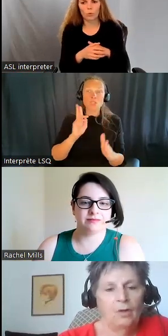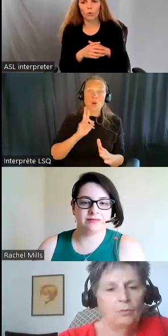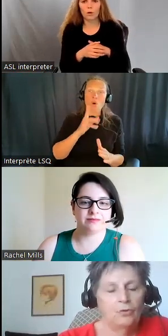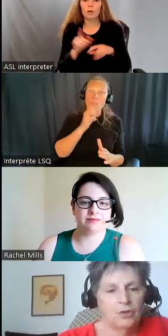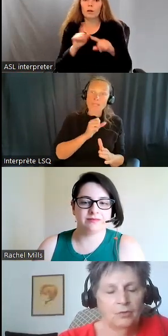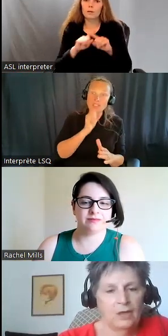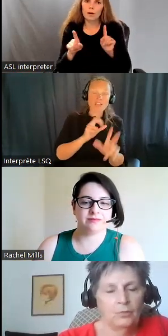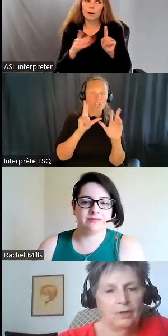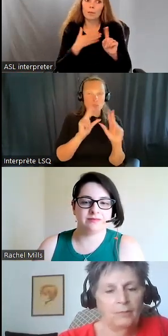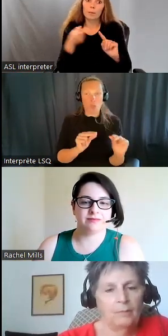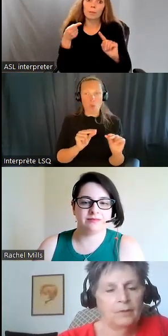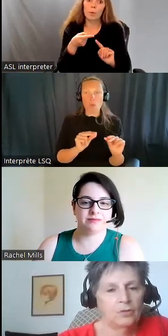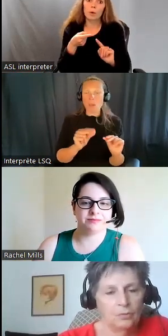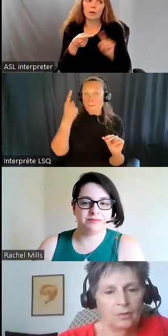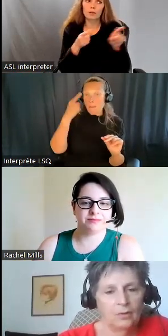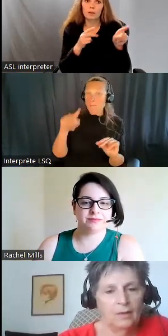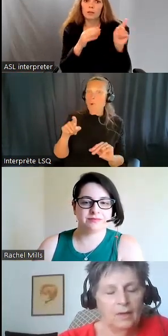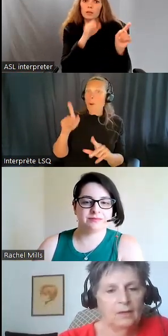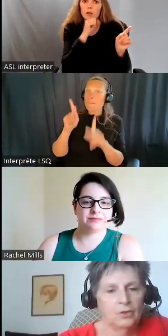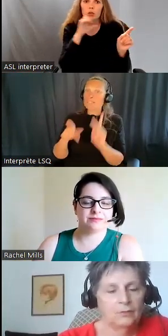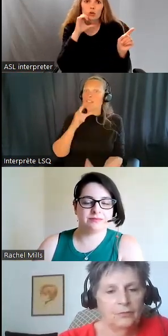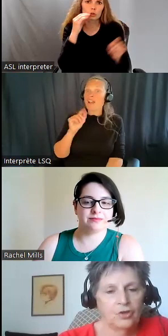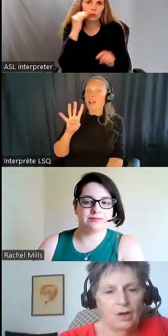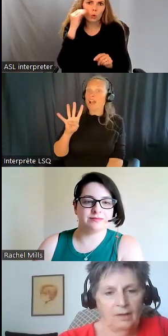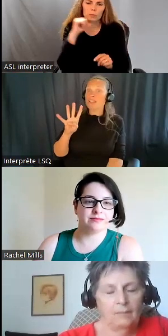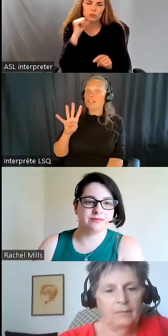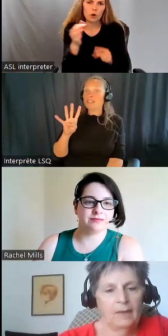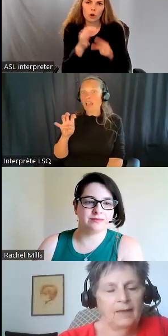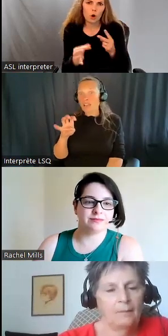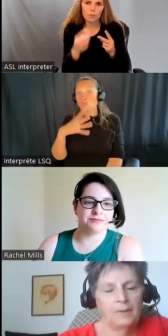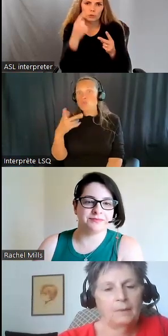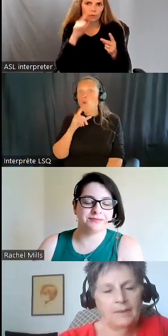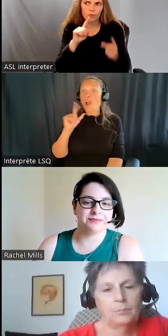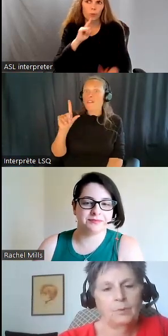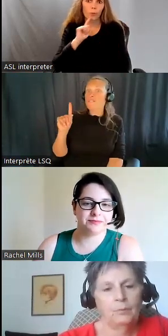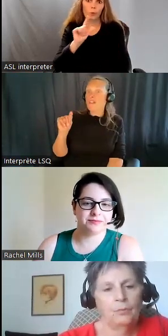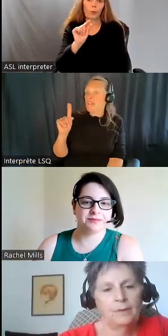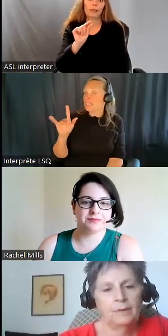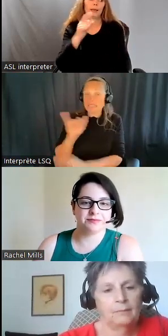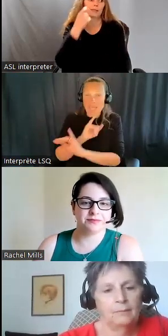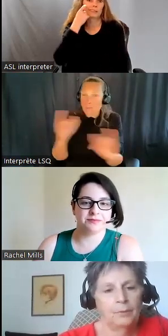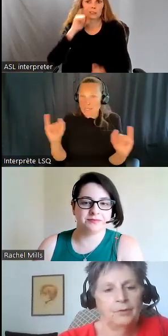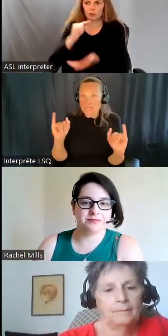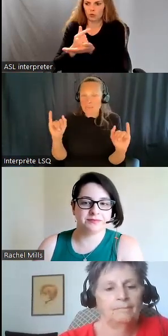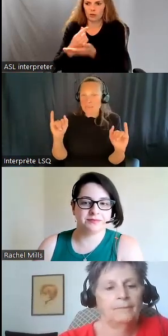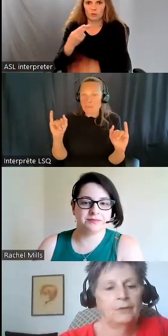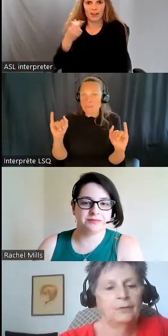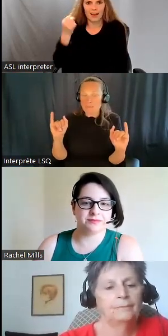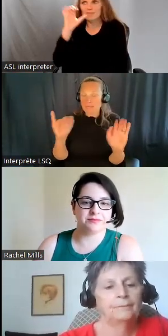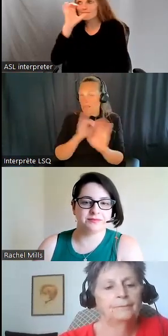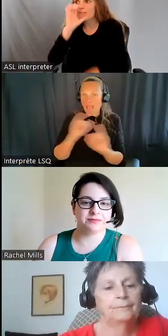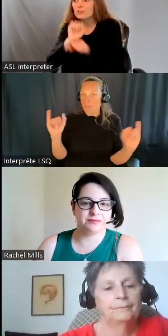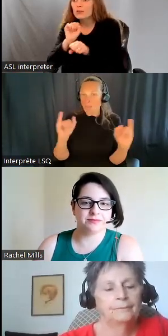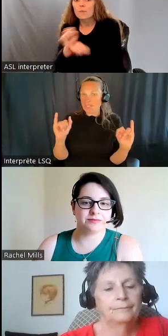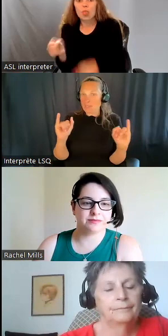mais ça ne peut pas être l'option disponible pour quelqu'un qui a 20 ans qui vient d'avoir son diplôme à l'école et qui cherche un emploi. Ça ne peut pas être un